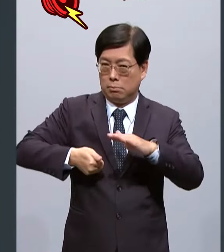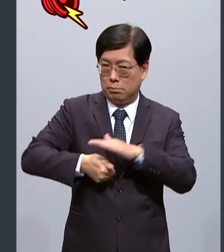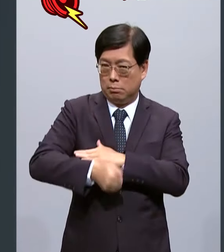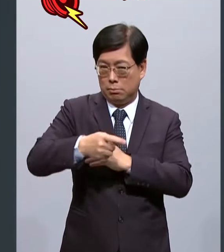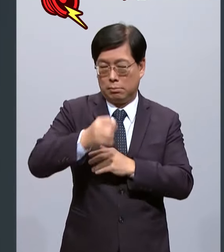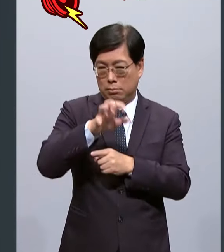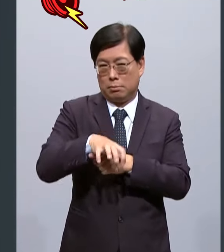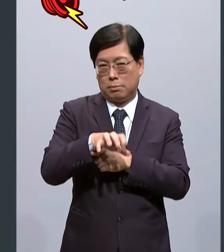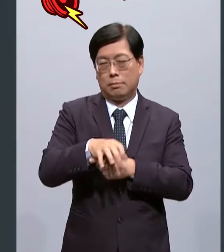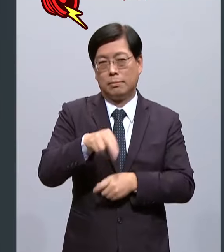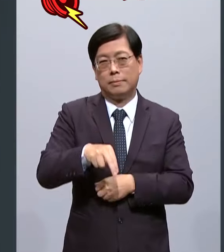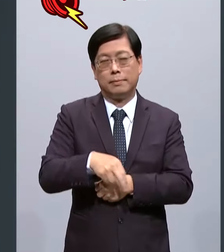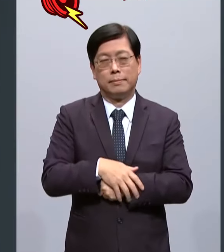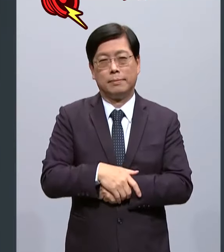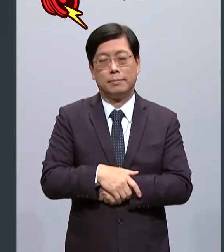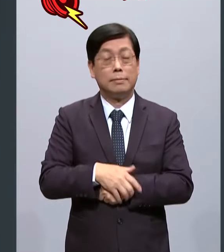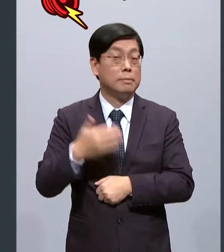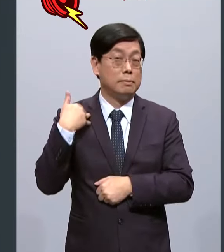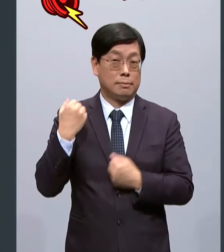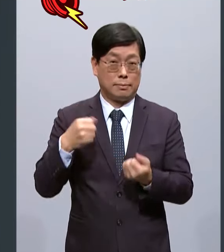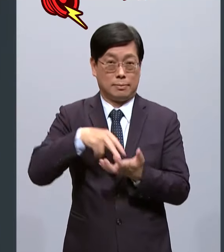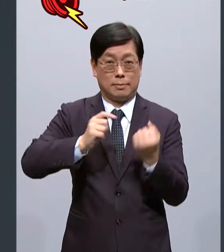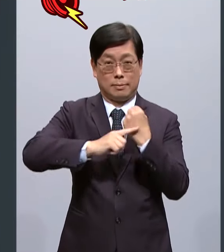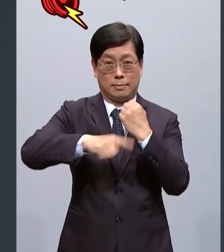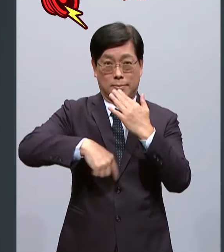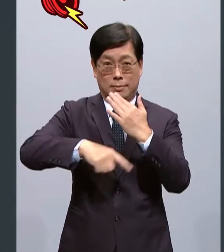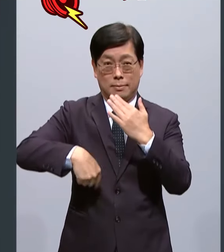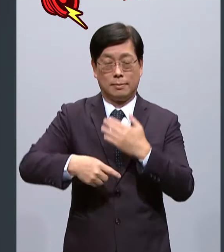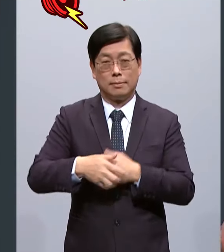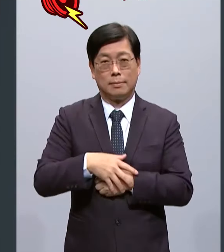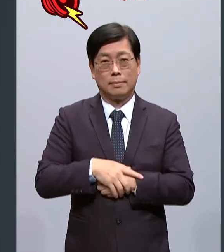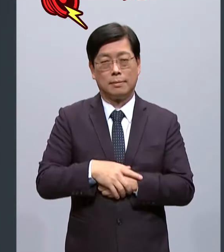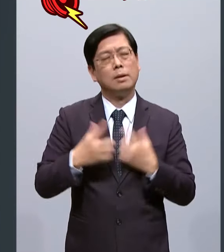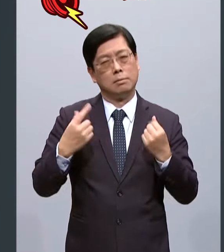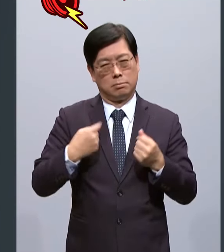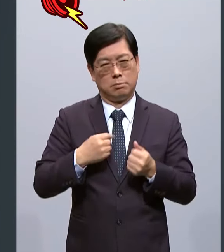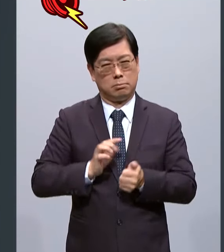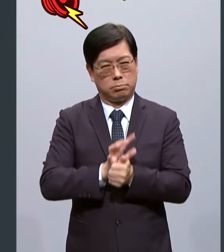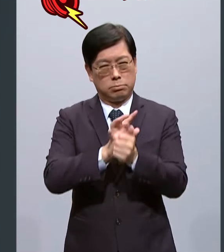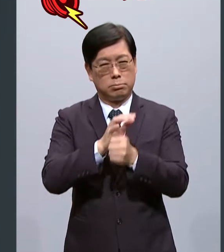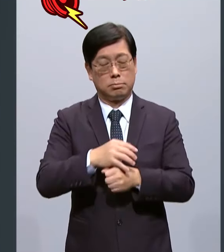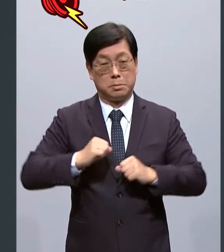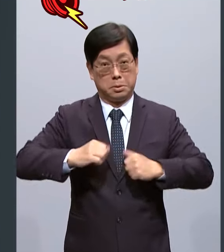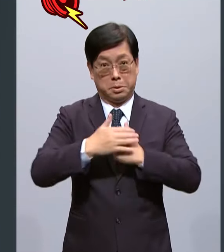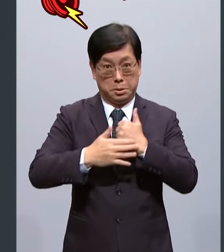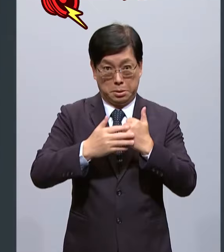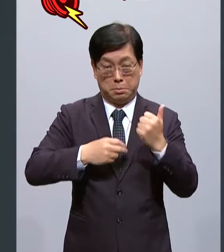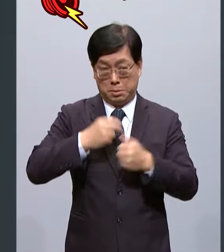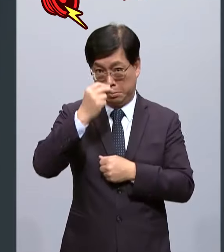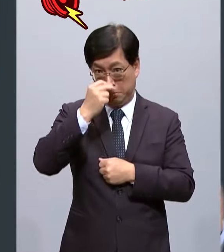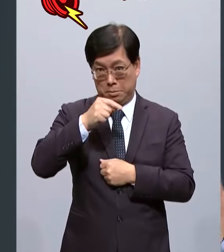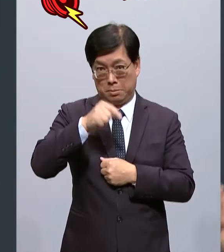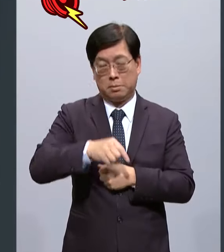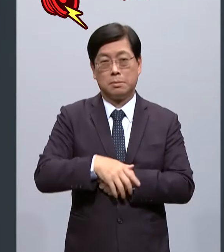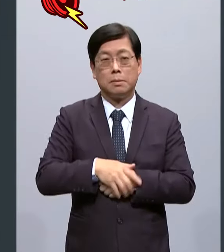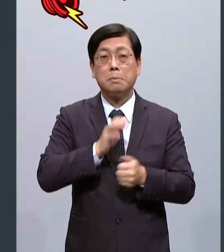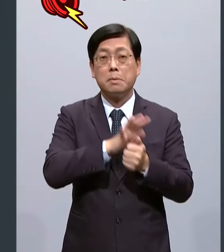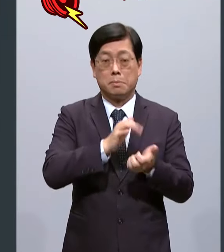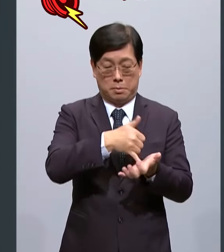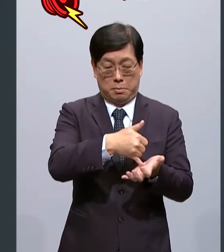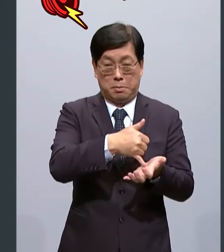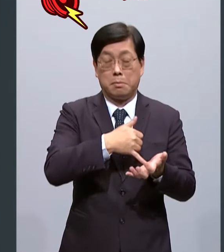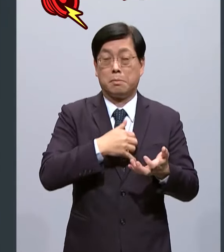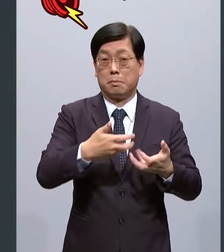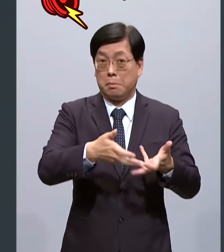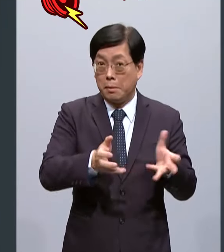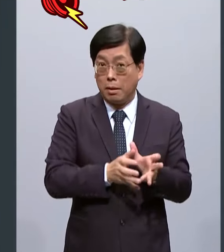这个领域来过去我在立法院我也推动了健保特色让弱势的民众